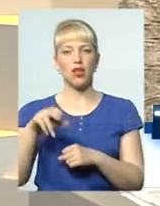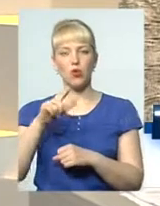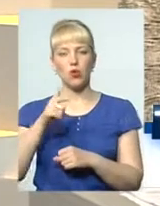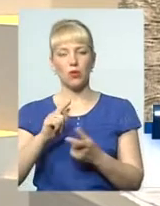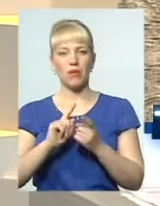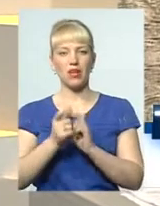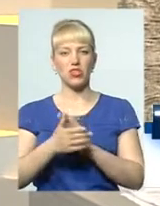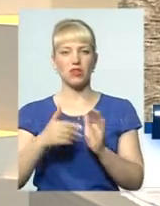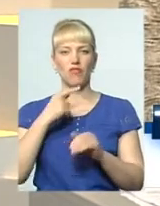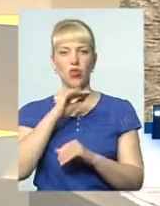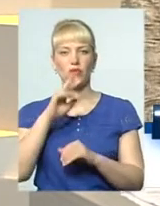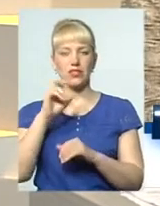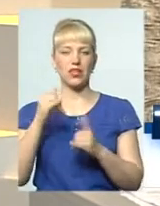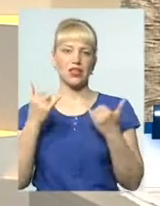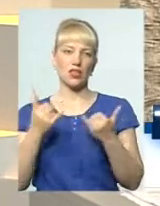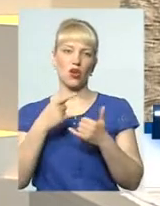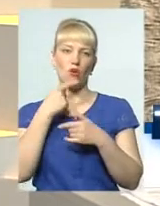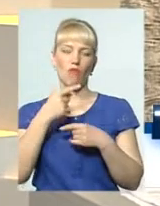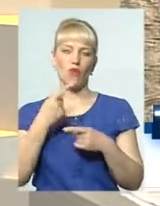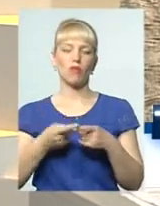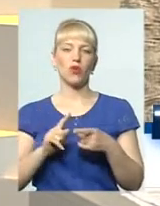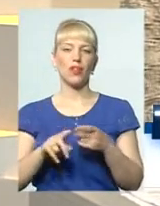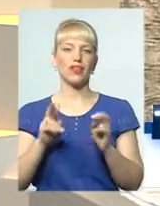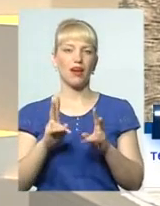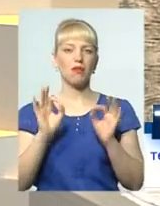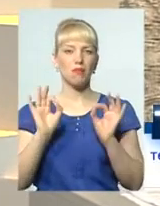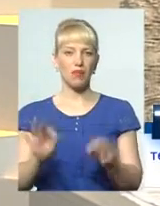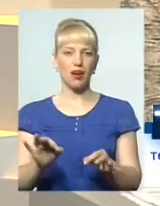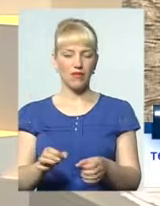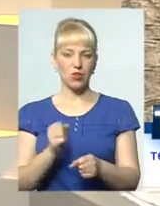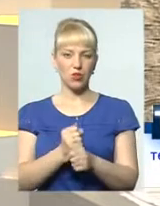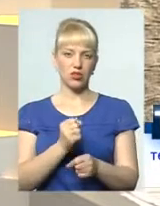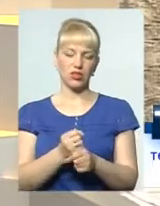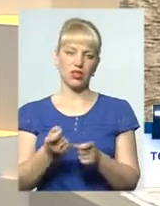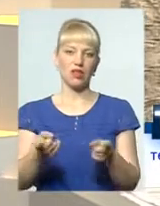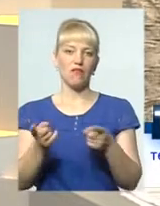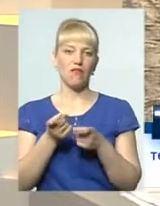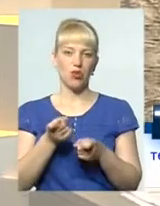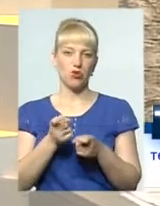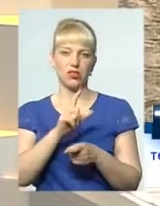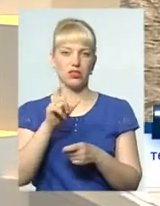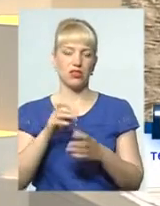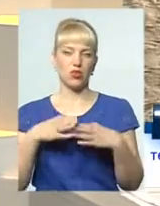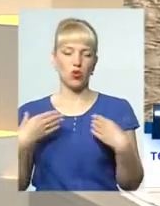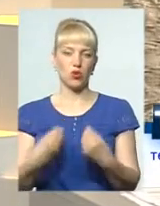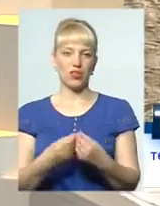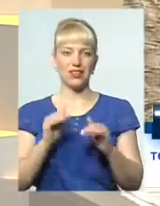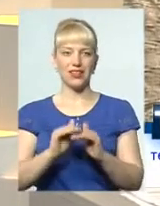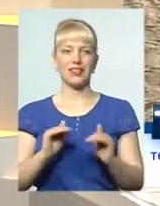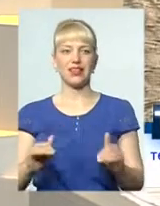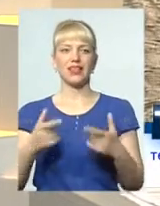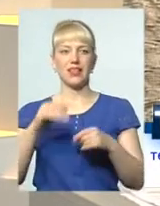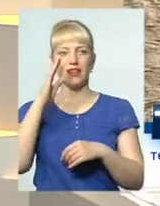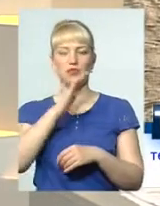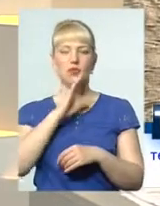мову Оксани Фіновської. І нині ми говоримо про те, як правильно чинити, вилучати з родин дітей, де